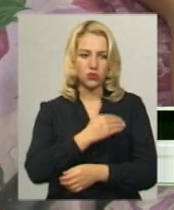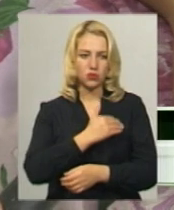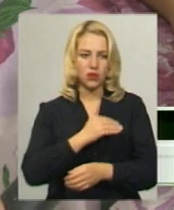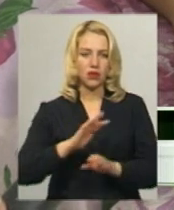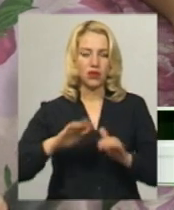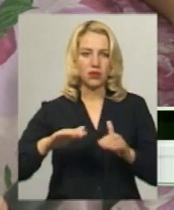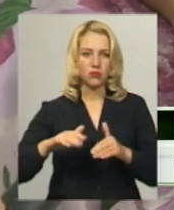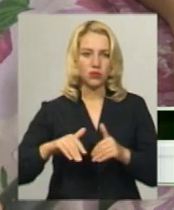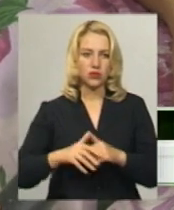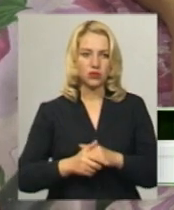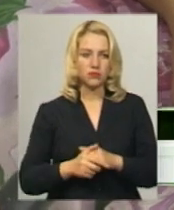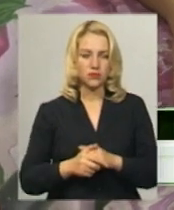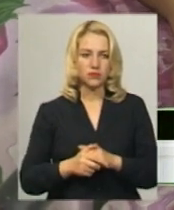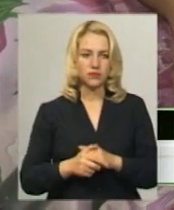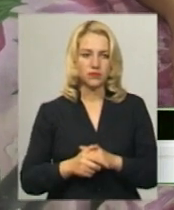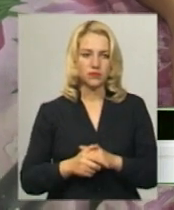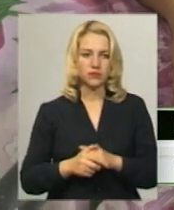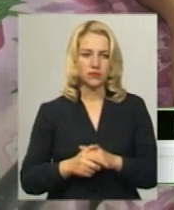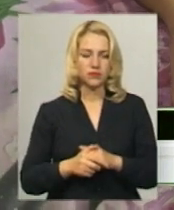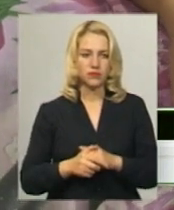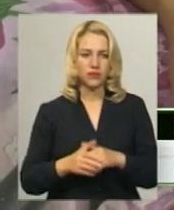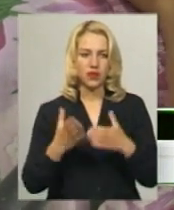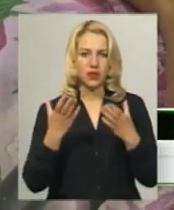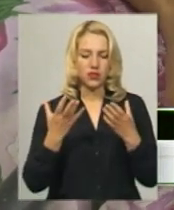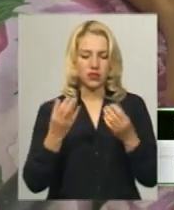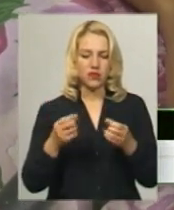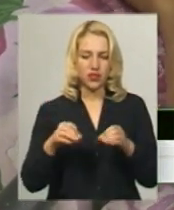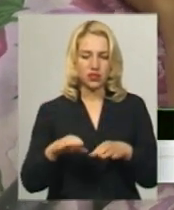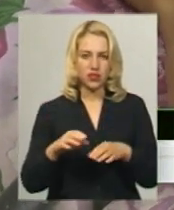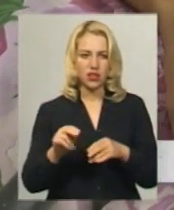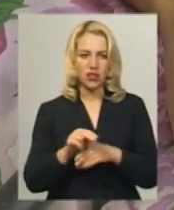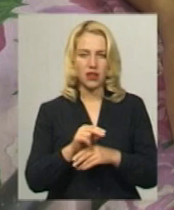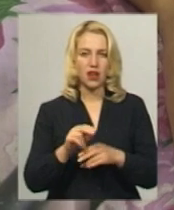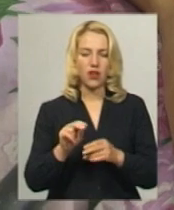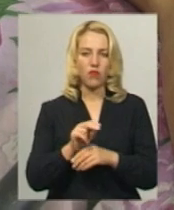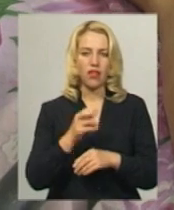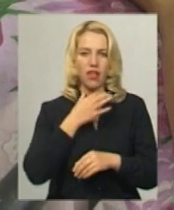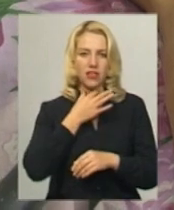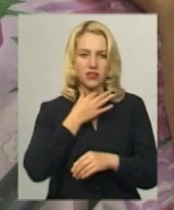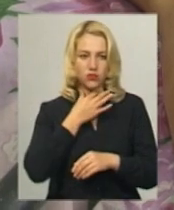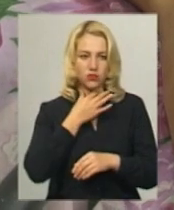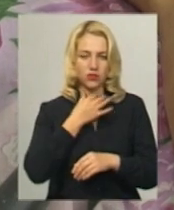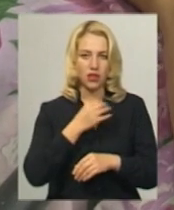потім вирішили, що треба лікуватися, лікували ангину, але